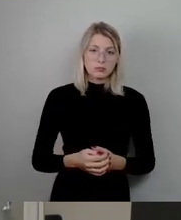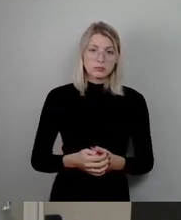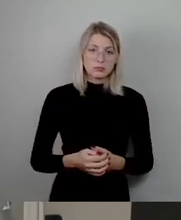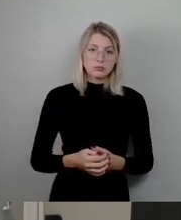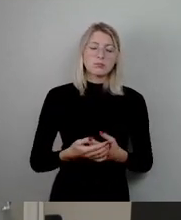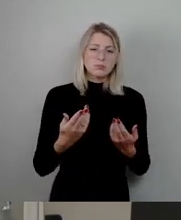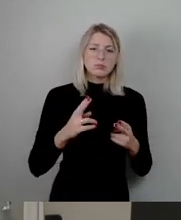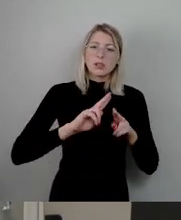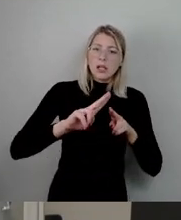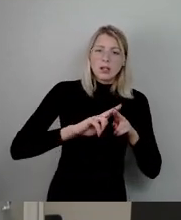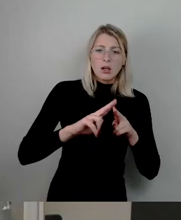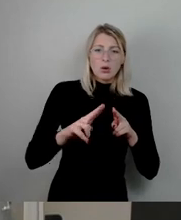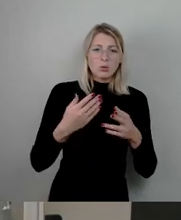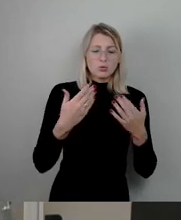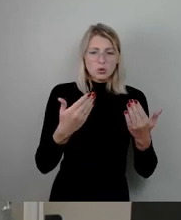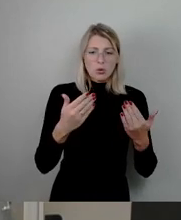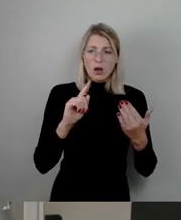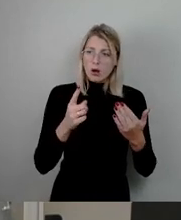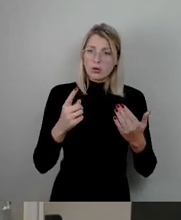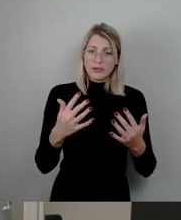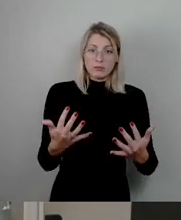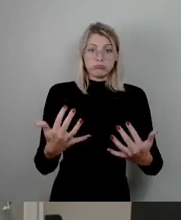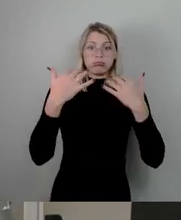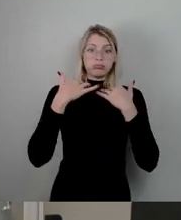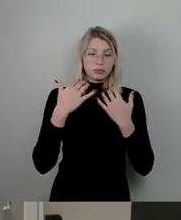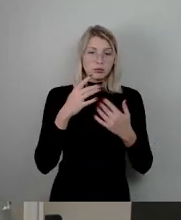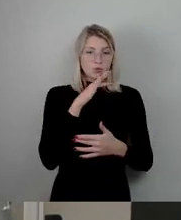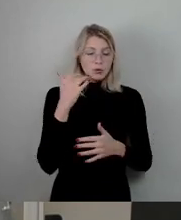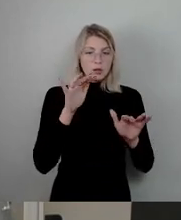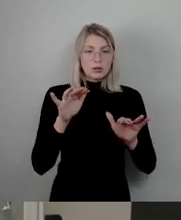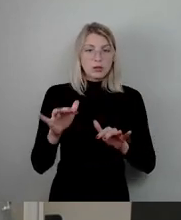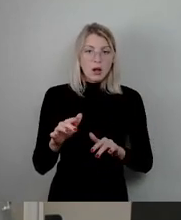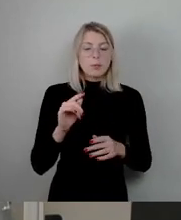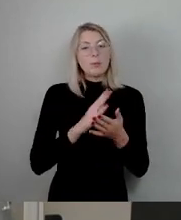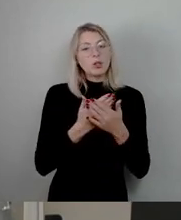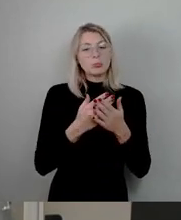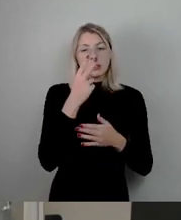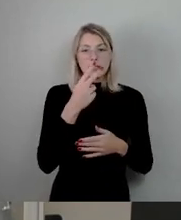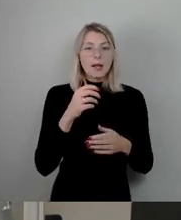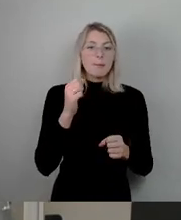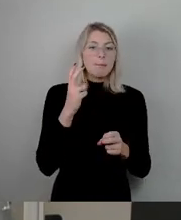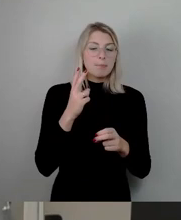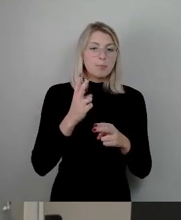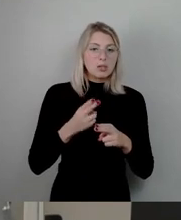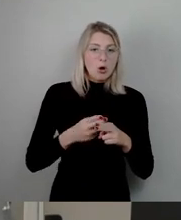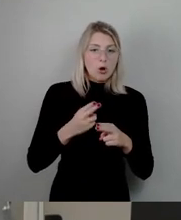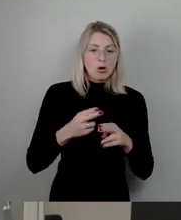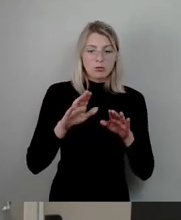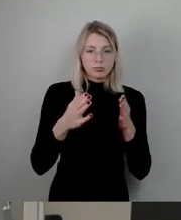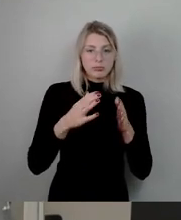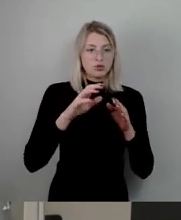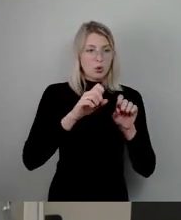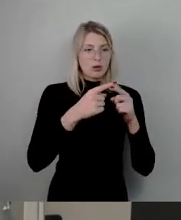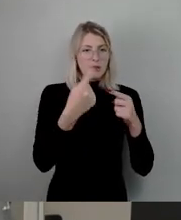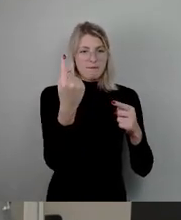uns sozusagen auch überkommen. Und wenn man dort sieht dann, dass sozusagen Betonteile dann sich dann schon von der Bewährung erlösen, die sozusagen dann